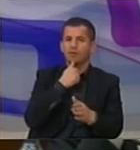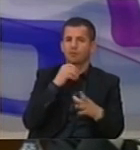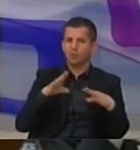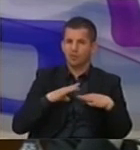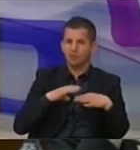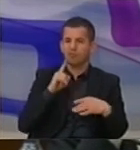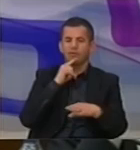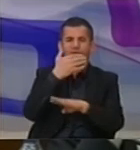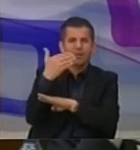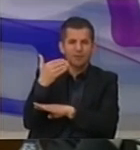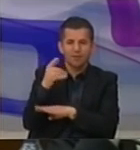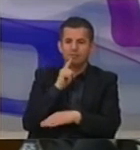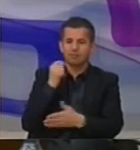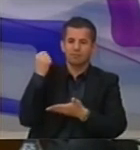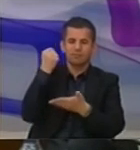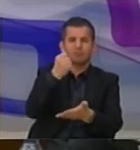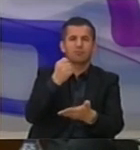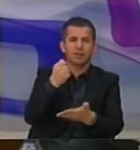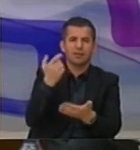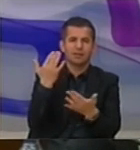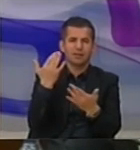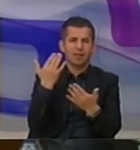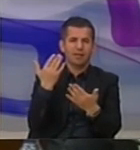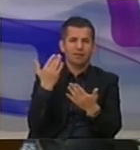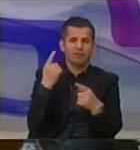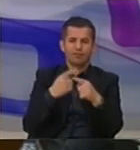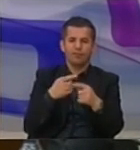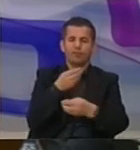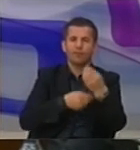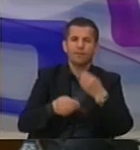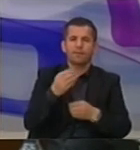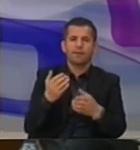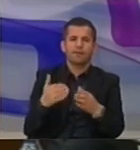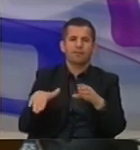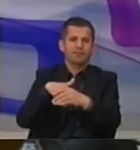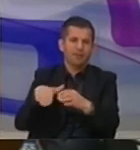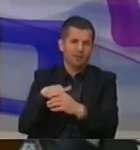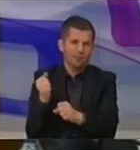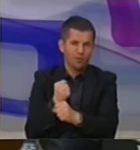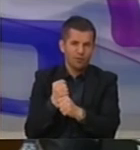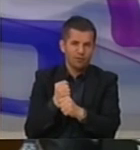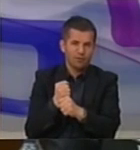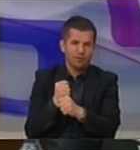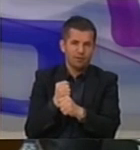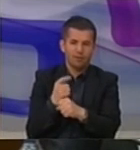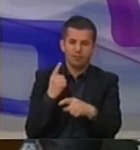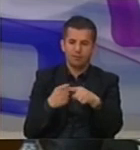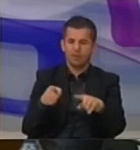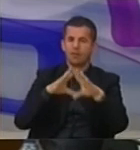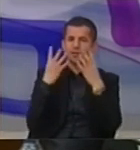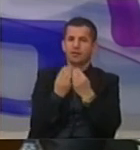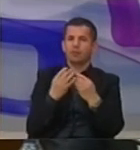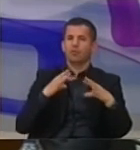për bizneset që investojnë një shumë të koncerueshme dhe generojnë vejnë të rejët punës, është parim një përgjithshëm i pushimet